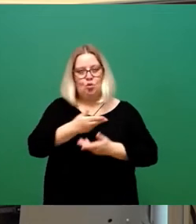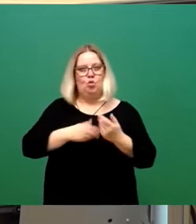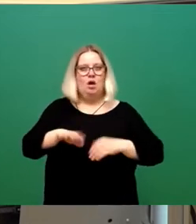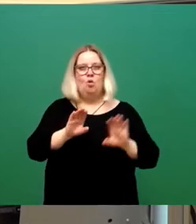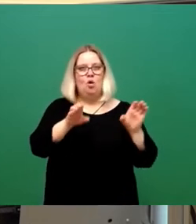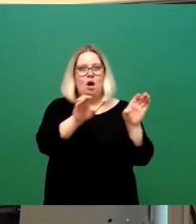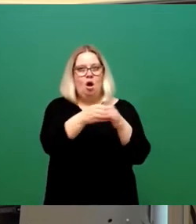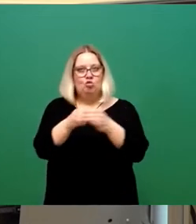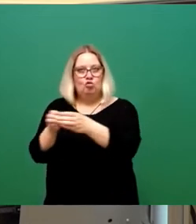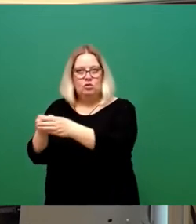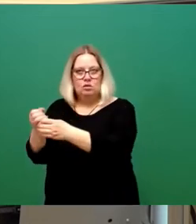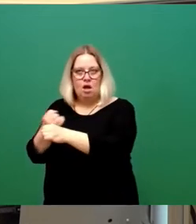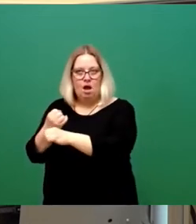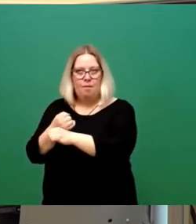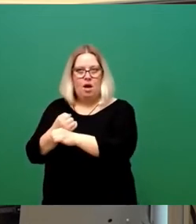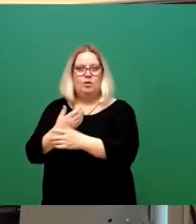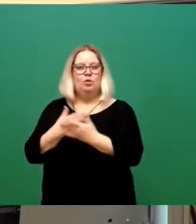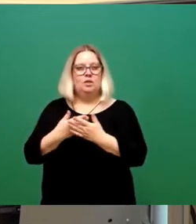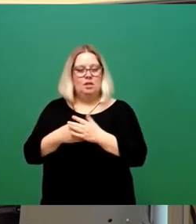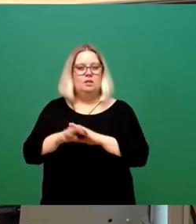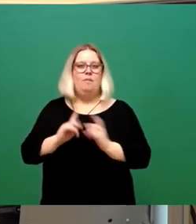und darum haben wir mit dem Änderungsantrag